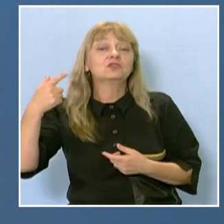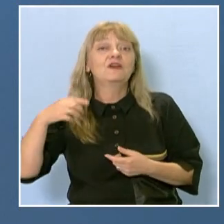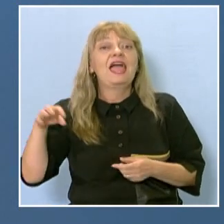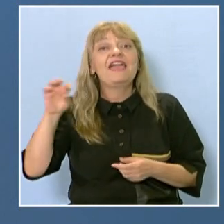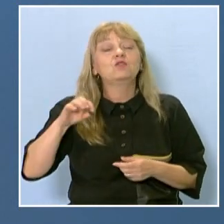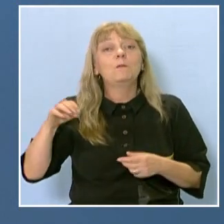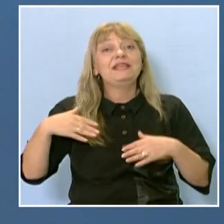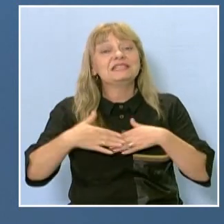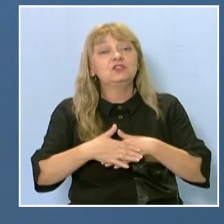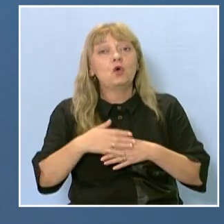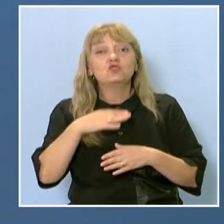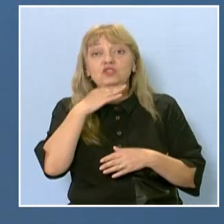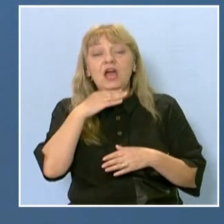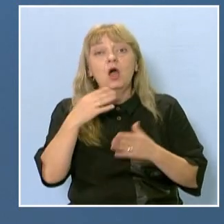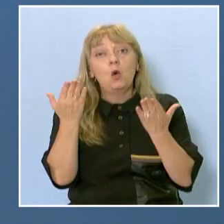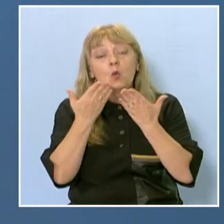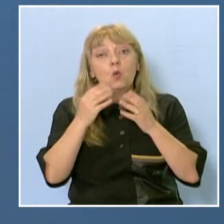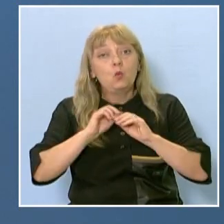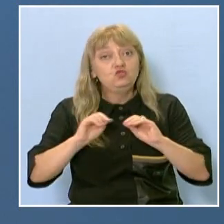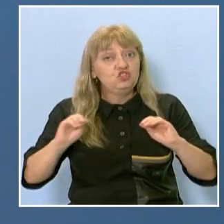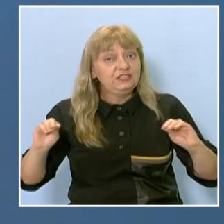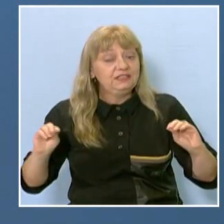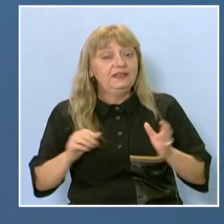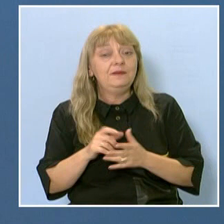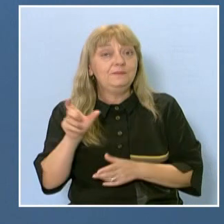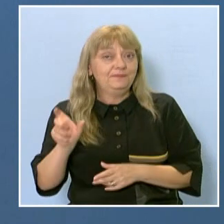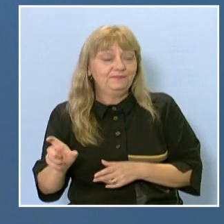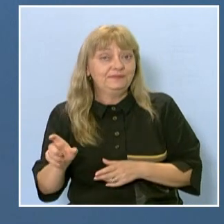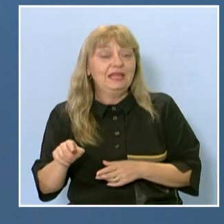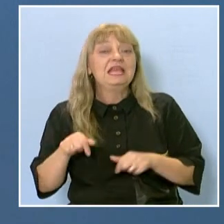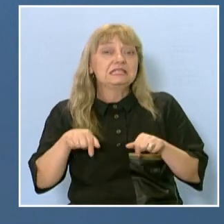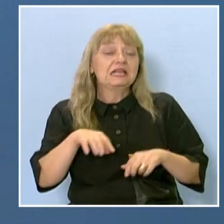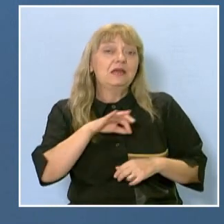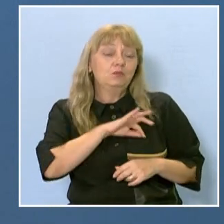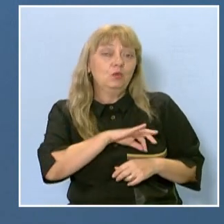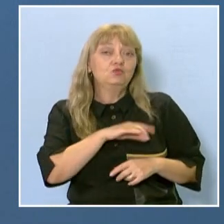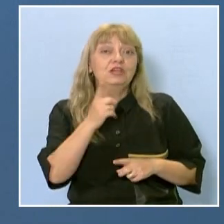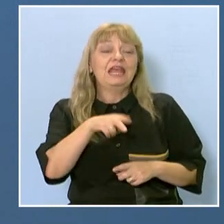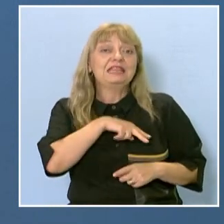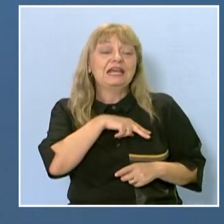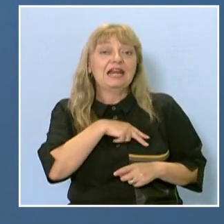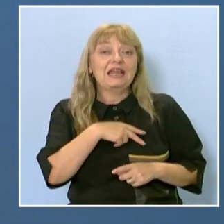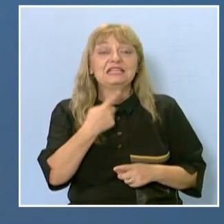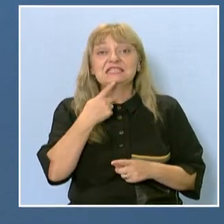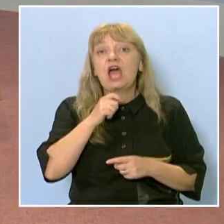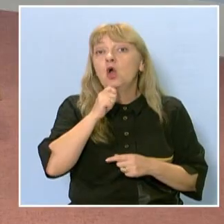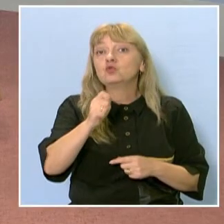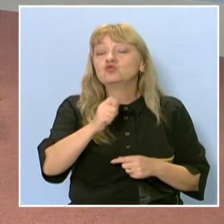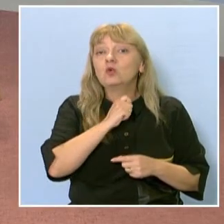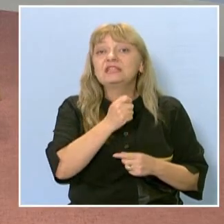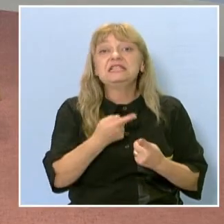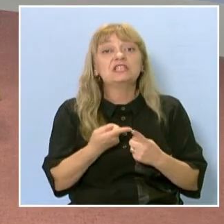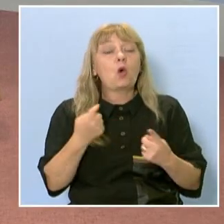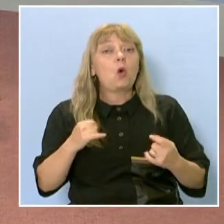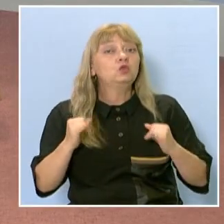нощ на учените, наскоро получихме и една награда за журналистика от Русе. Така че продължаваме да се